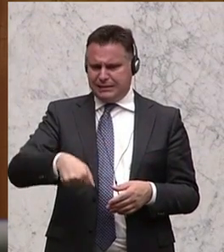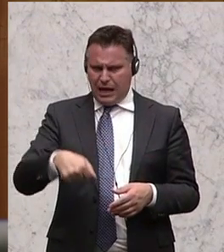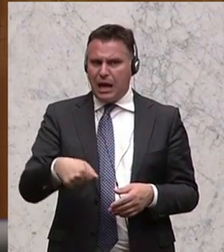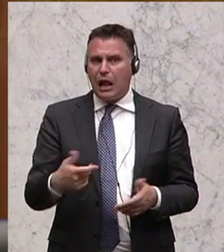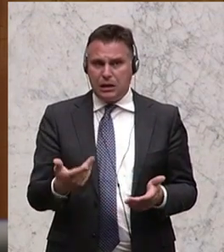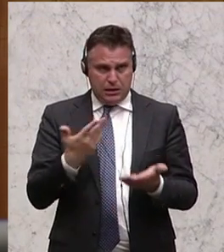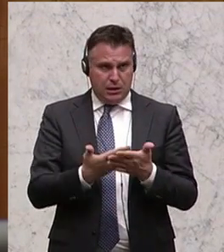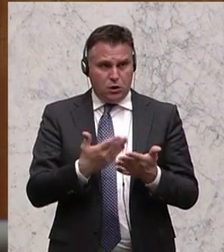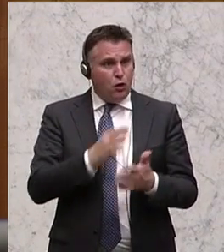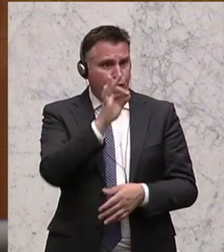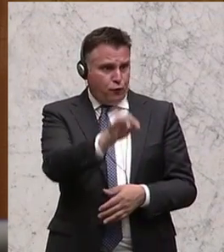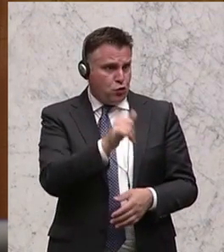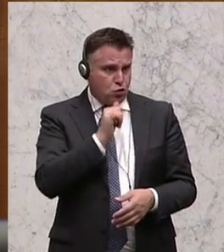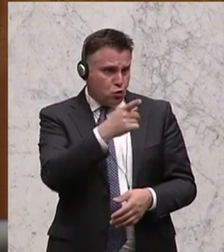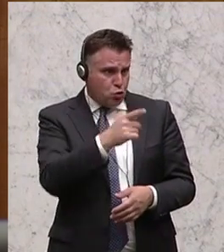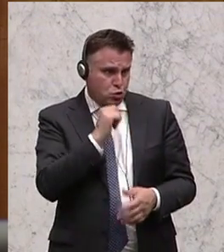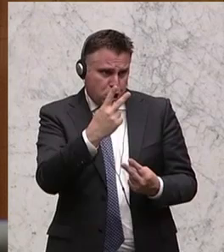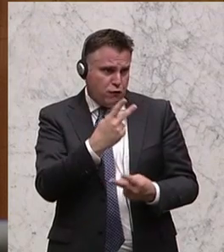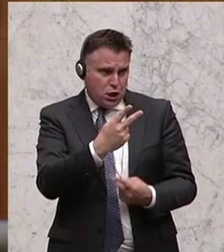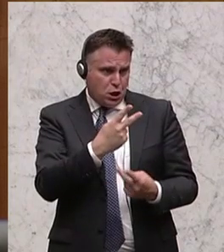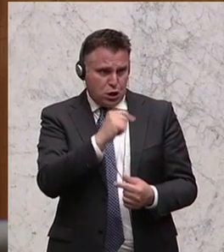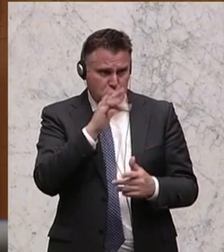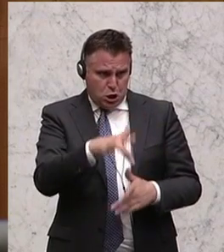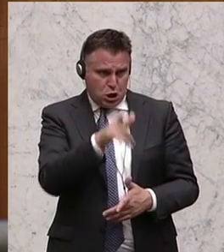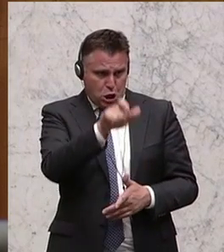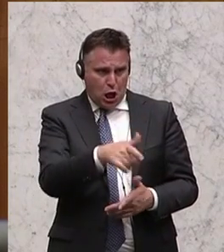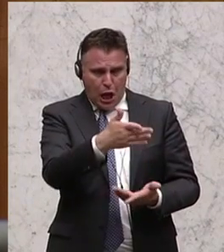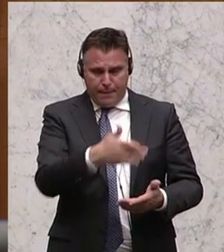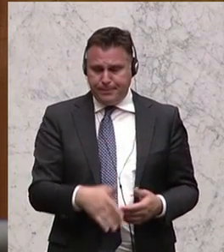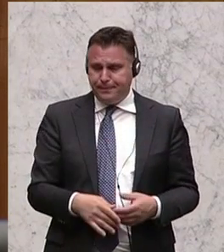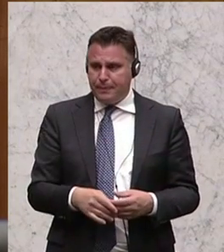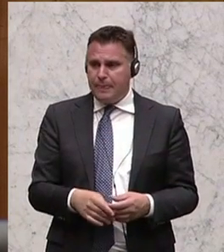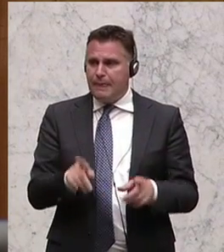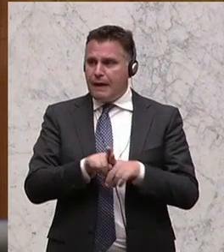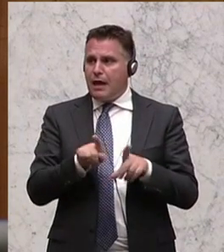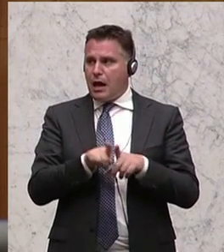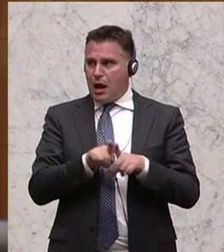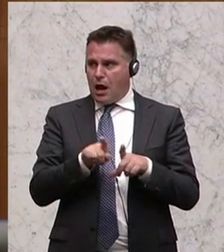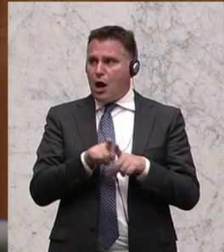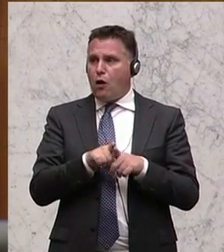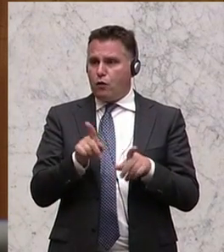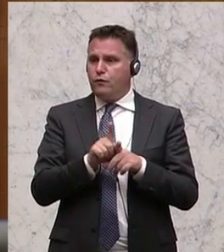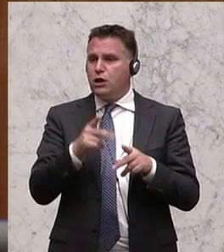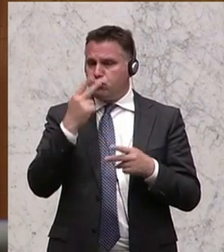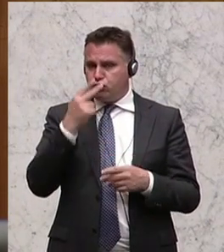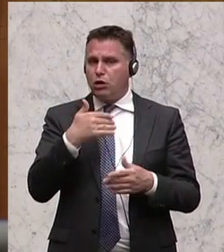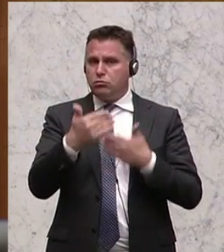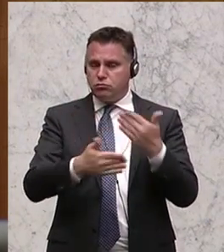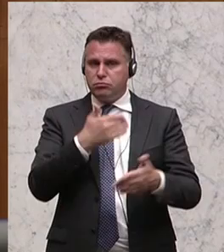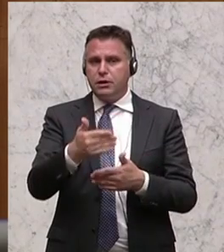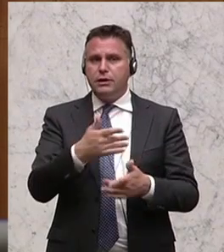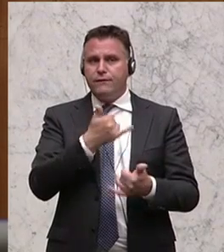ist scheinbar für die Grünen nicht besonders relevant. Und auch die Frage der wichtigen Regelungen zur Hinteranhaltung